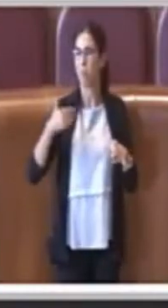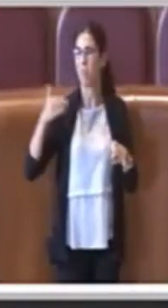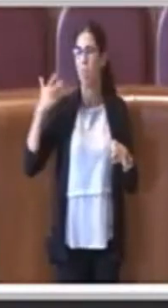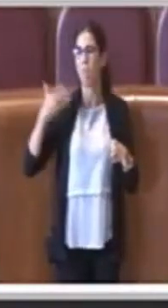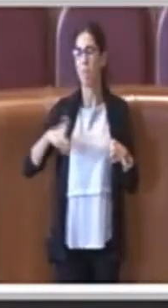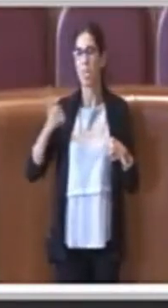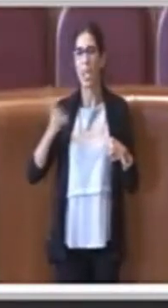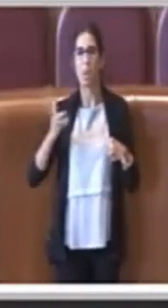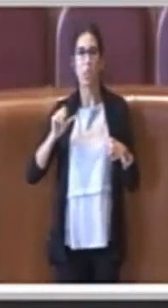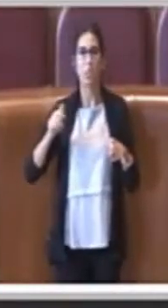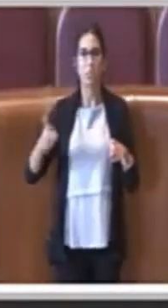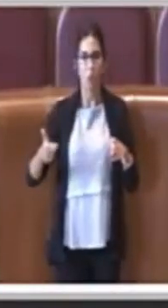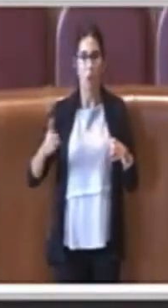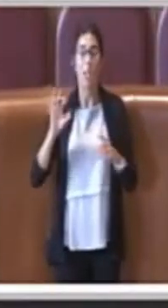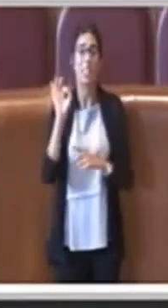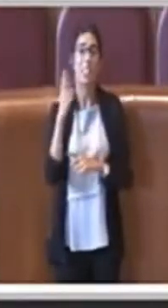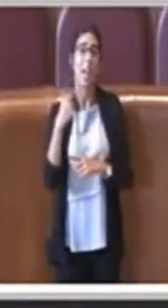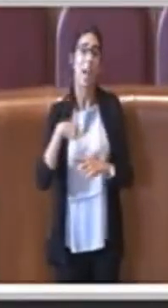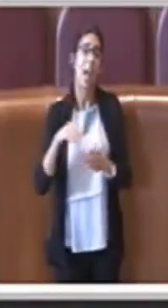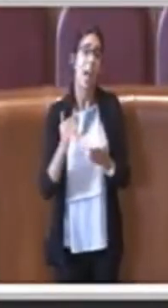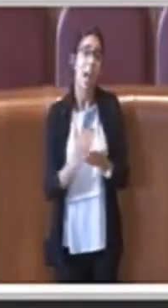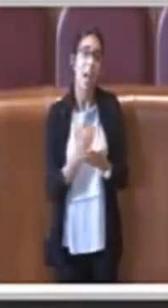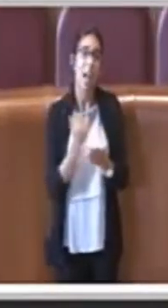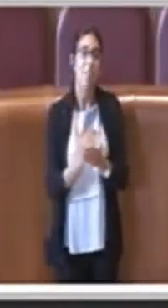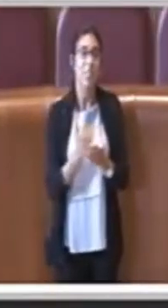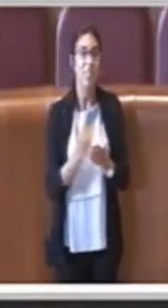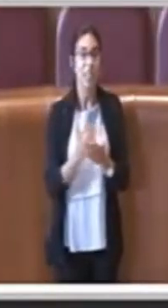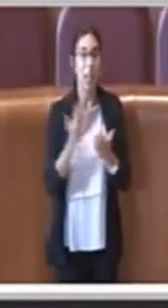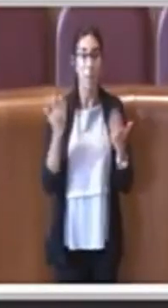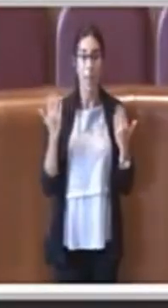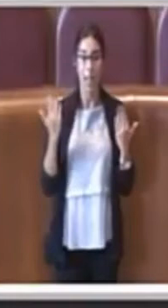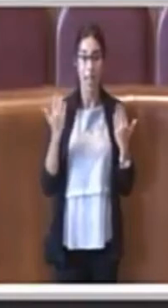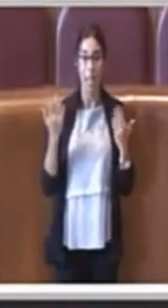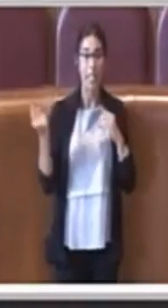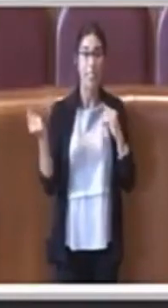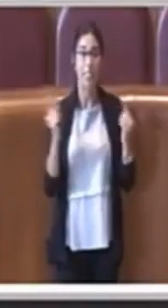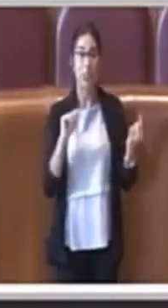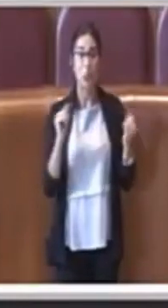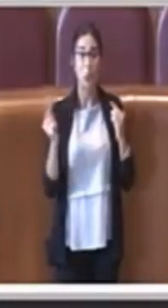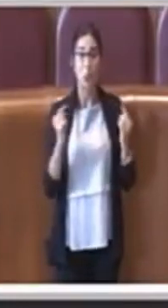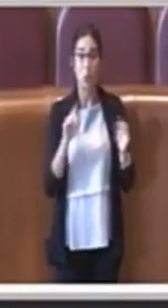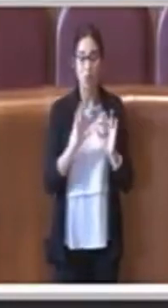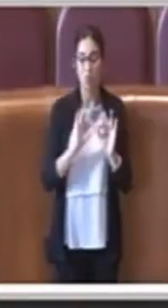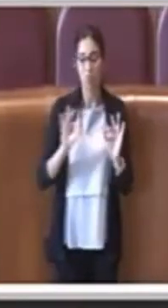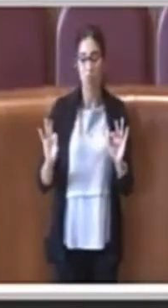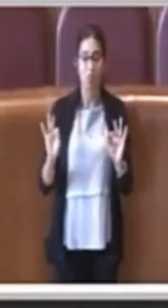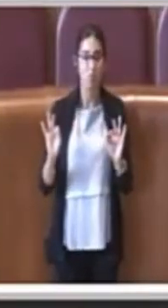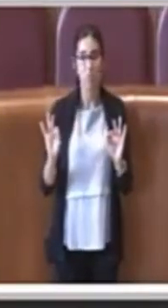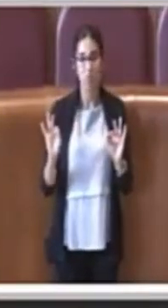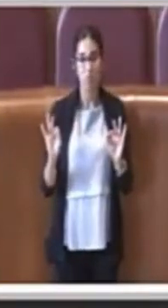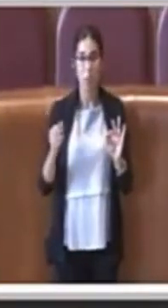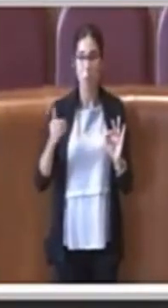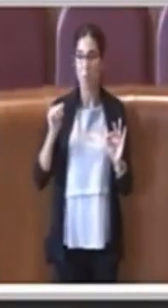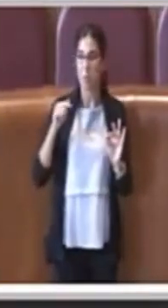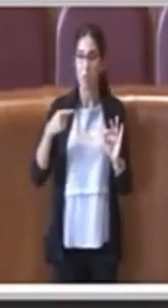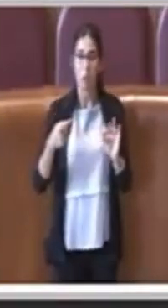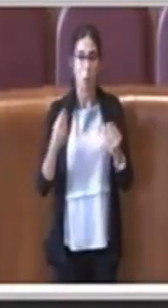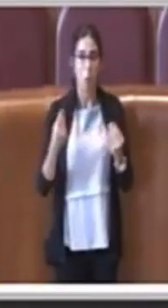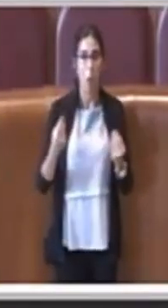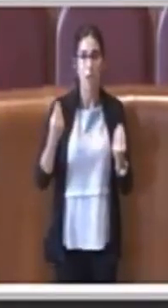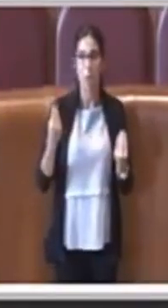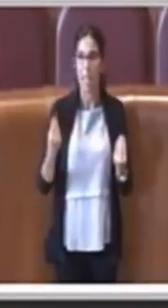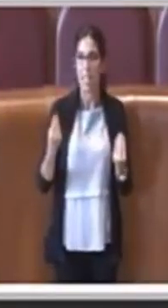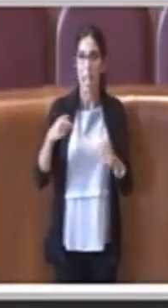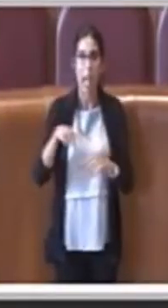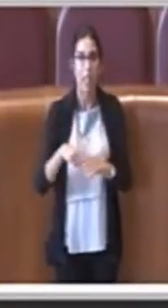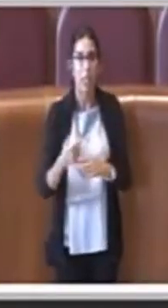forse evitassimo di poter stare a discutere su certi aspetti del prima, dopo, quando e altro,